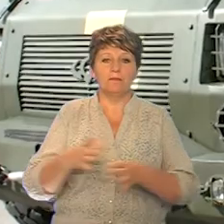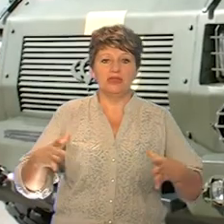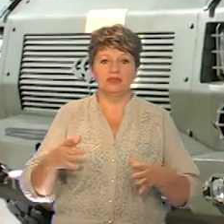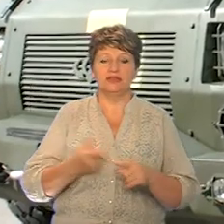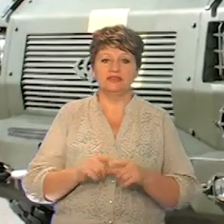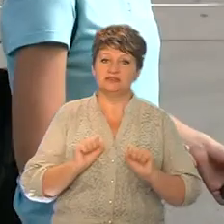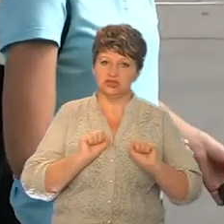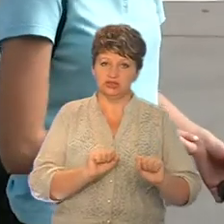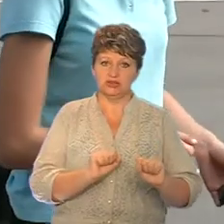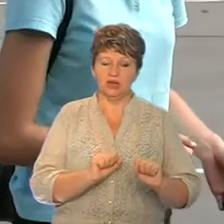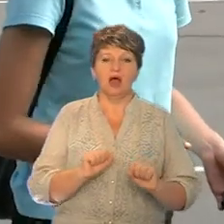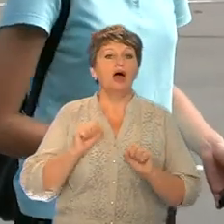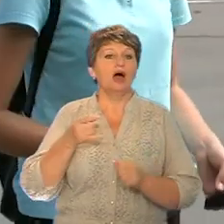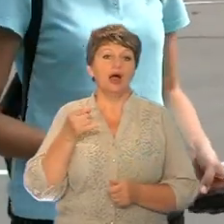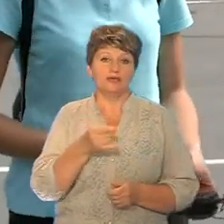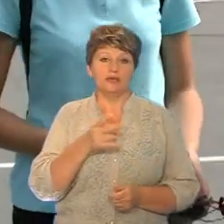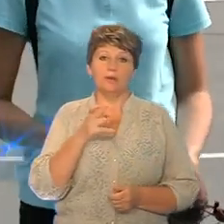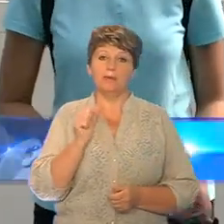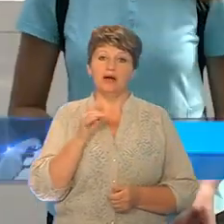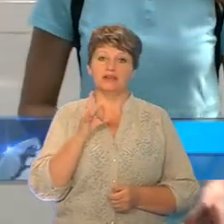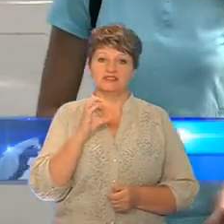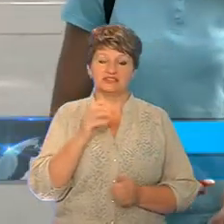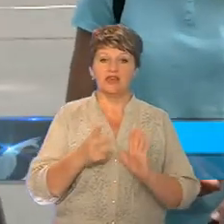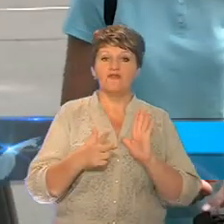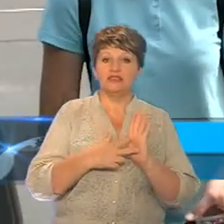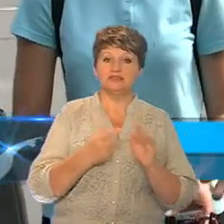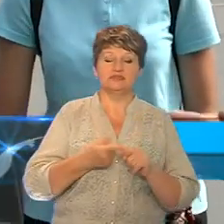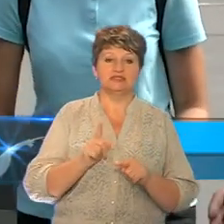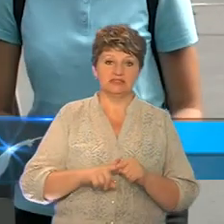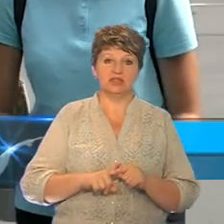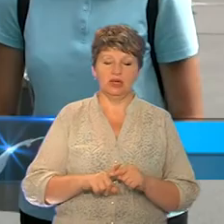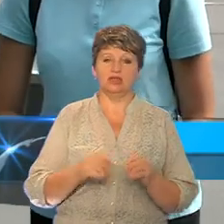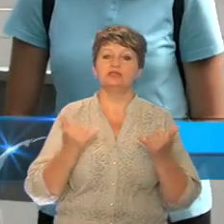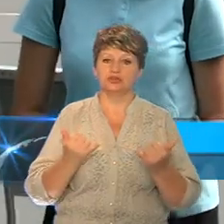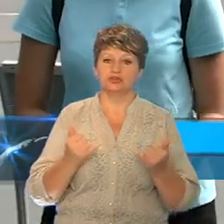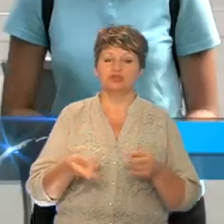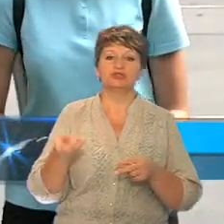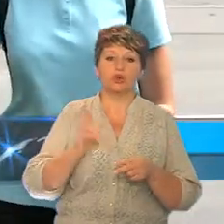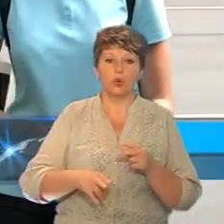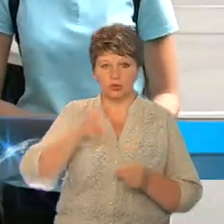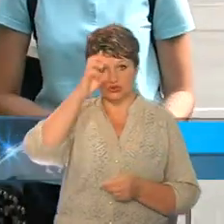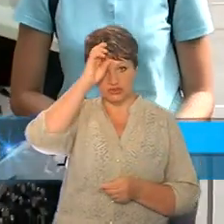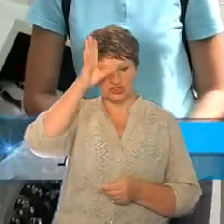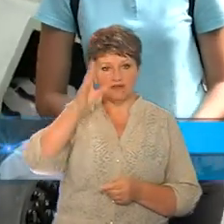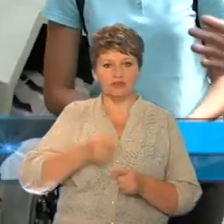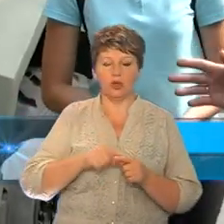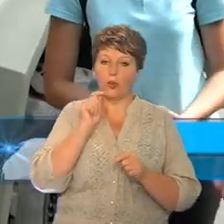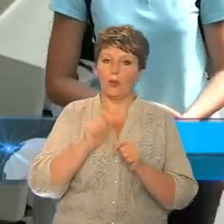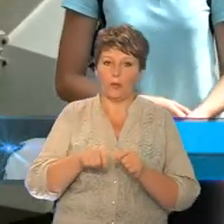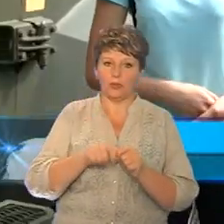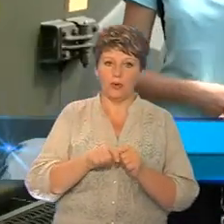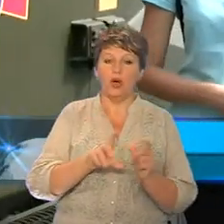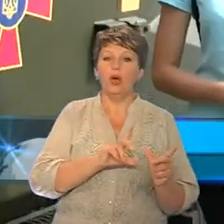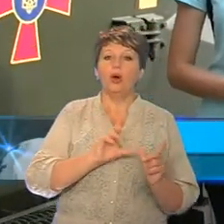захист. Автомобіль БАРС-8 – це автомобіль, який зараз вже наразі закінчує державні упробування. Він